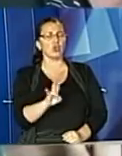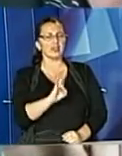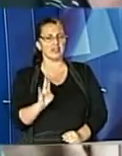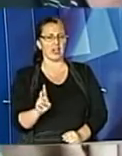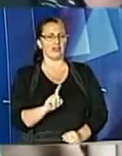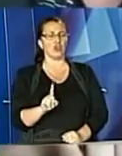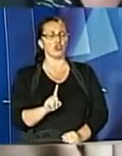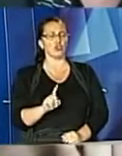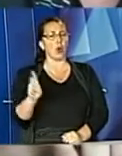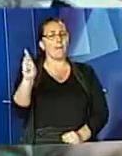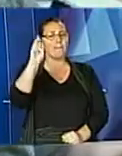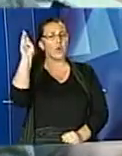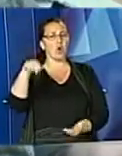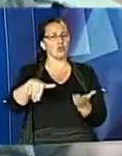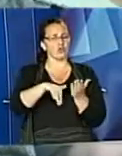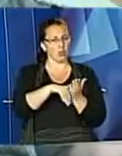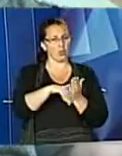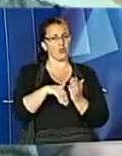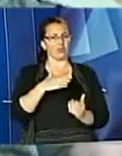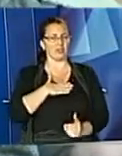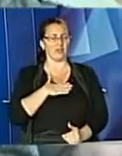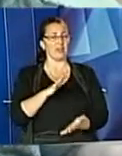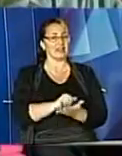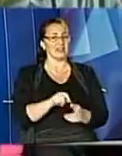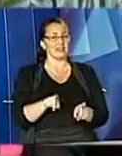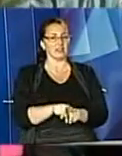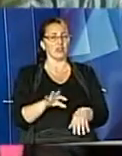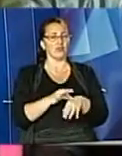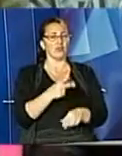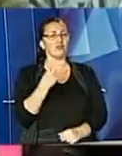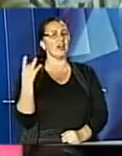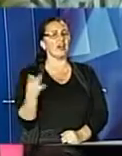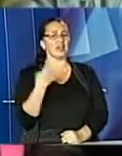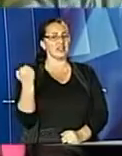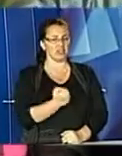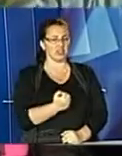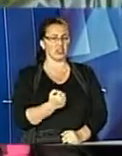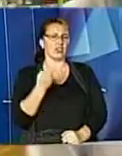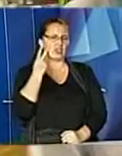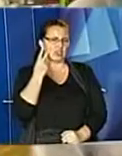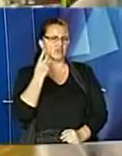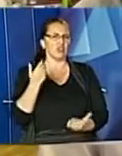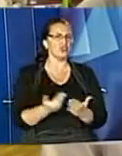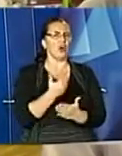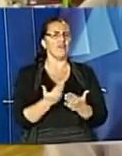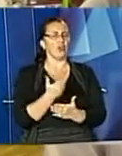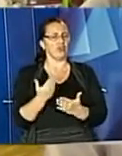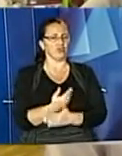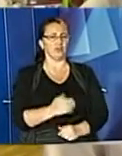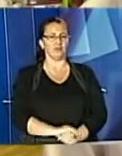Бог допоміг. Заняття із арт-терапії проводять двічі на тиждень та щоразу їх змінюють. Це і